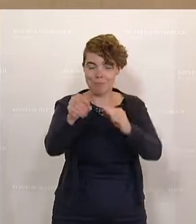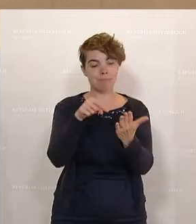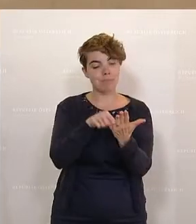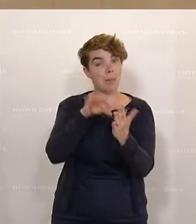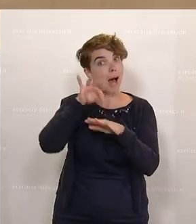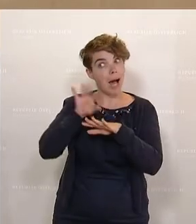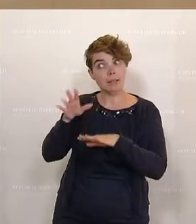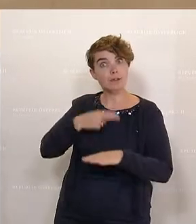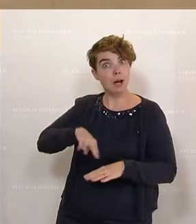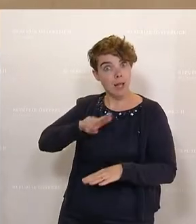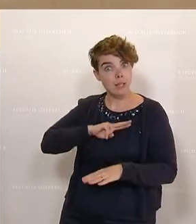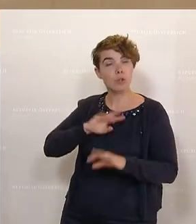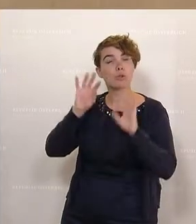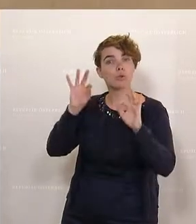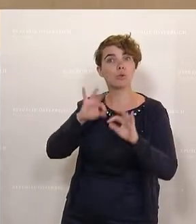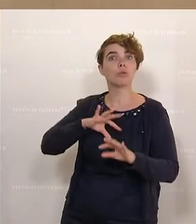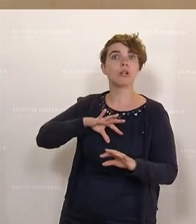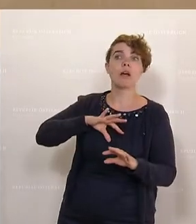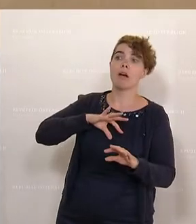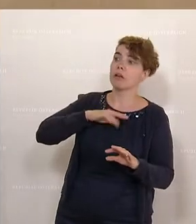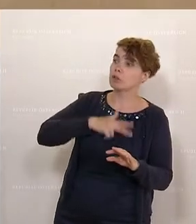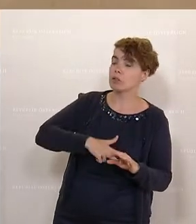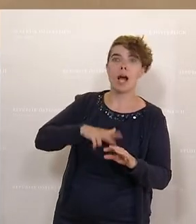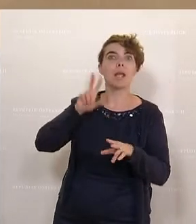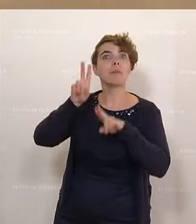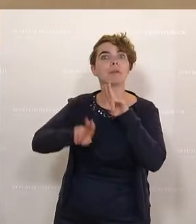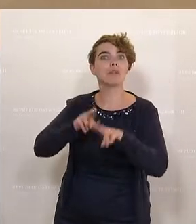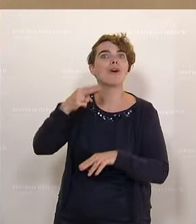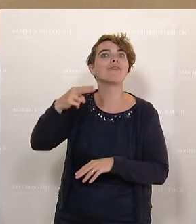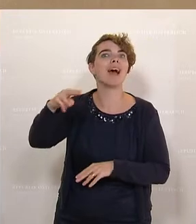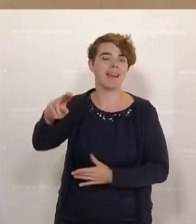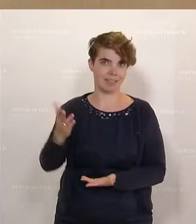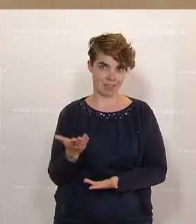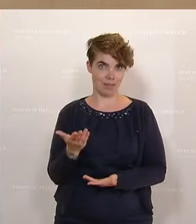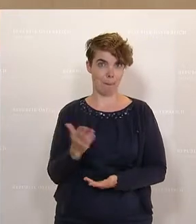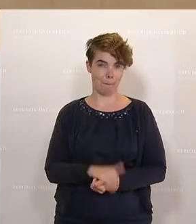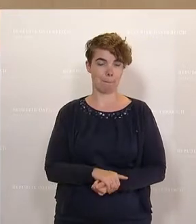psychiatrische Betreuung zu finden, die für diesen Fall erforderlich ist.